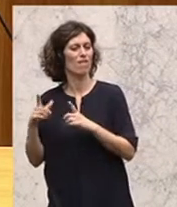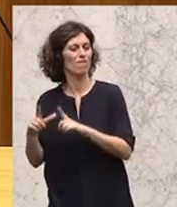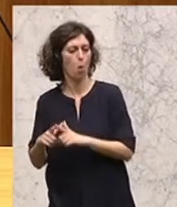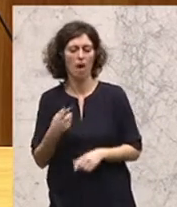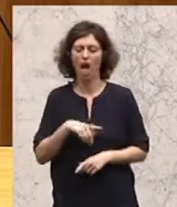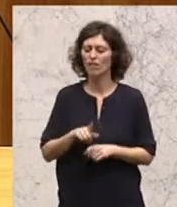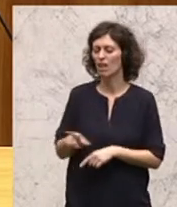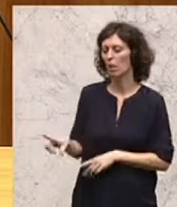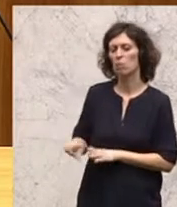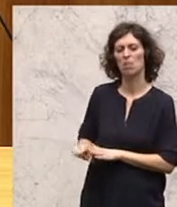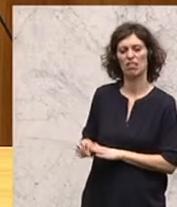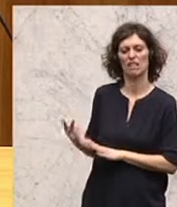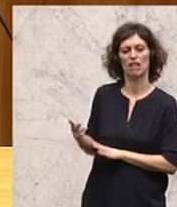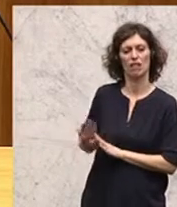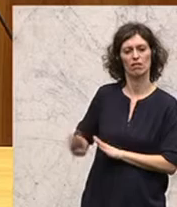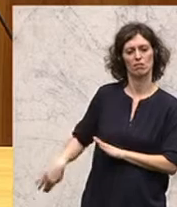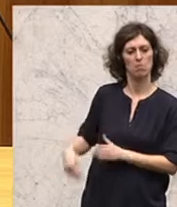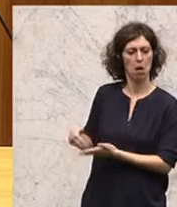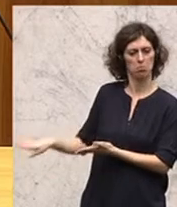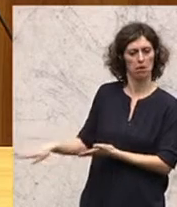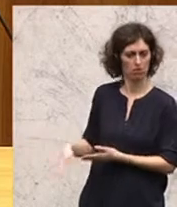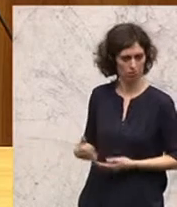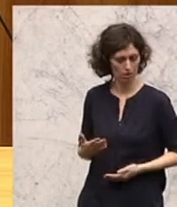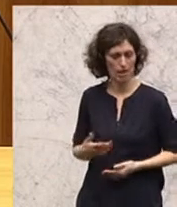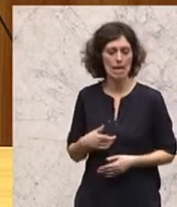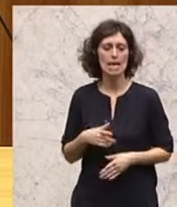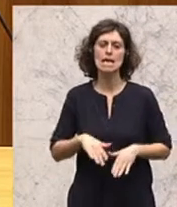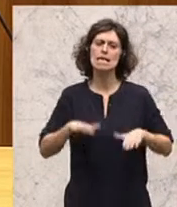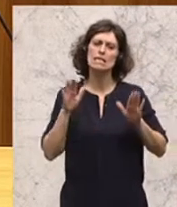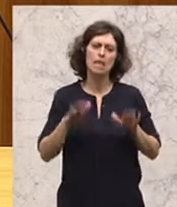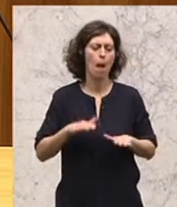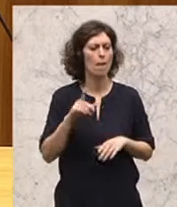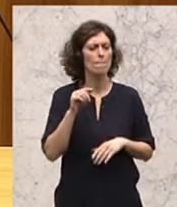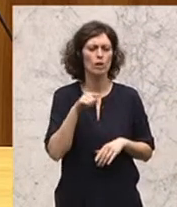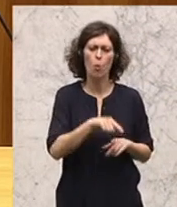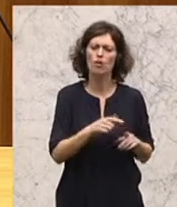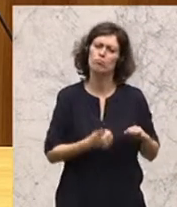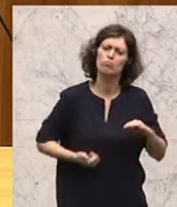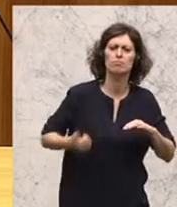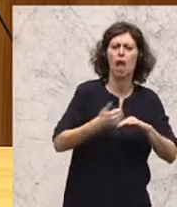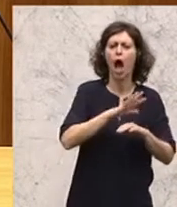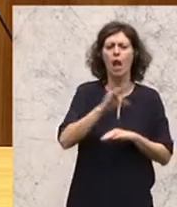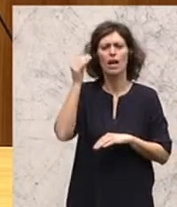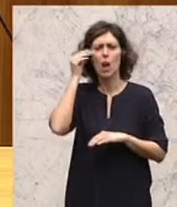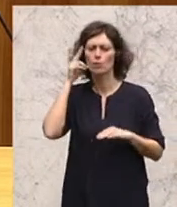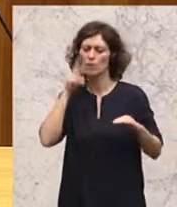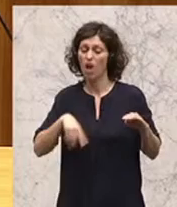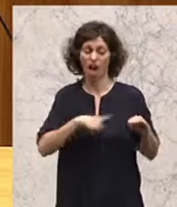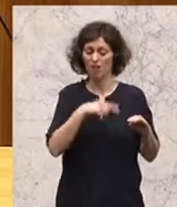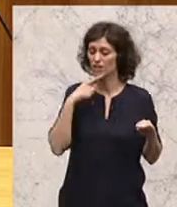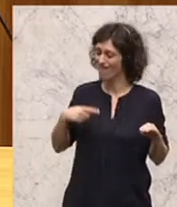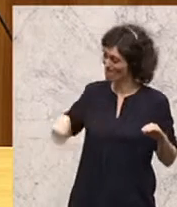Lebensanschauung abgelehnt. Der Islam ist allen Glaubensbekenntnissen überlegen. Sie bezeichnen uns als die